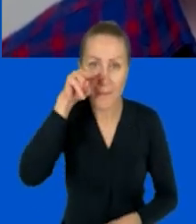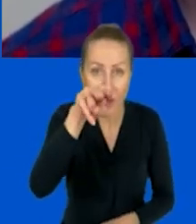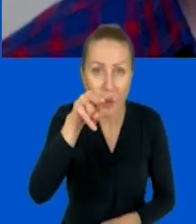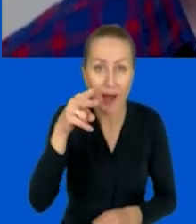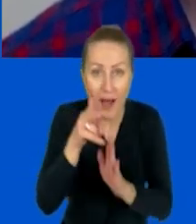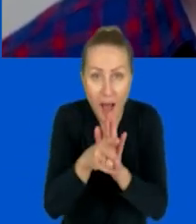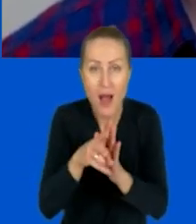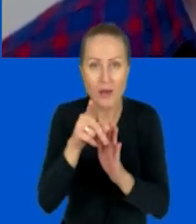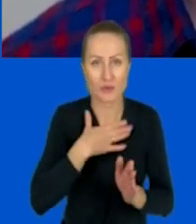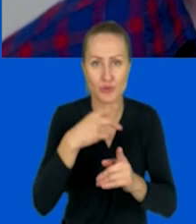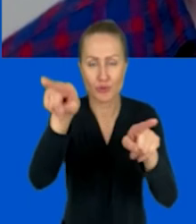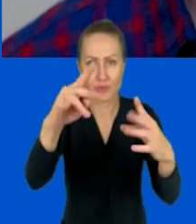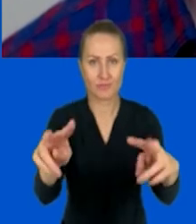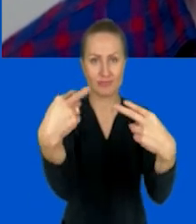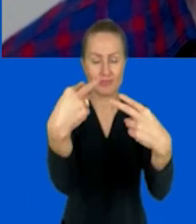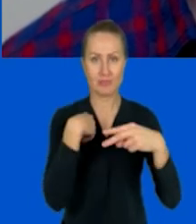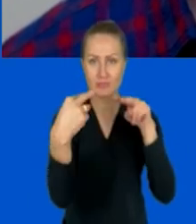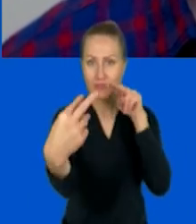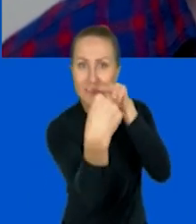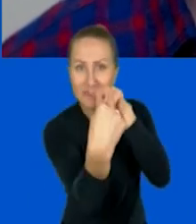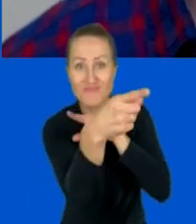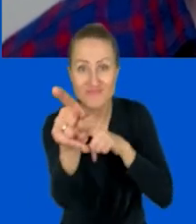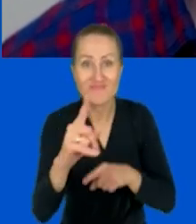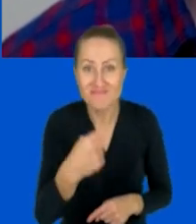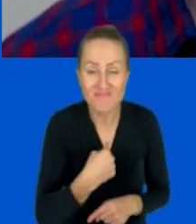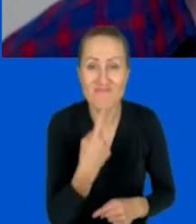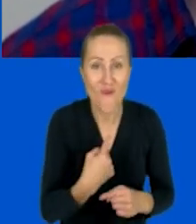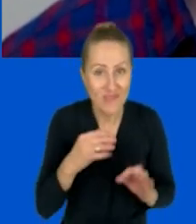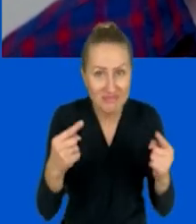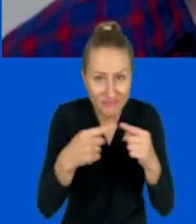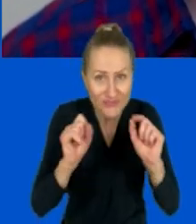i możecie mi napisać, czy to tak działa, czy nie. Natomiast dla mnie